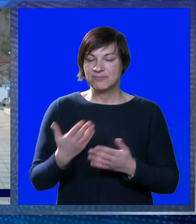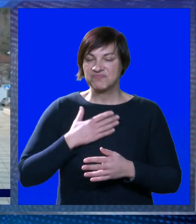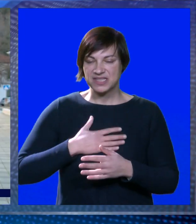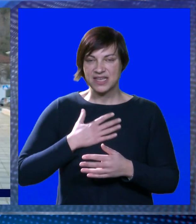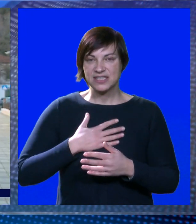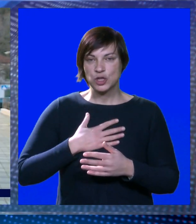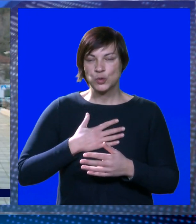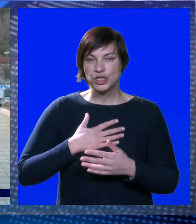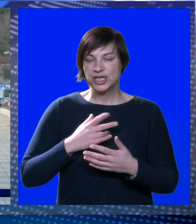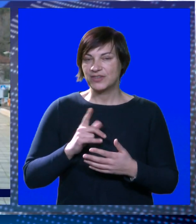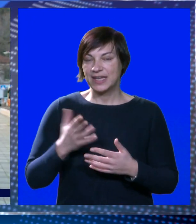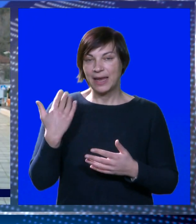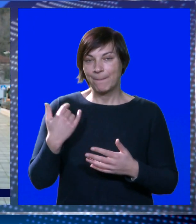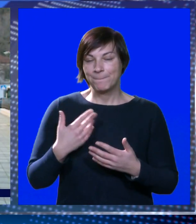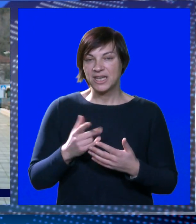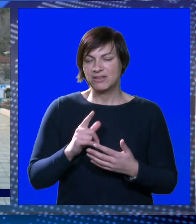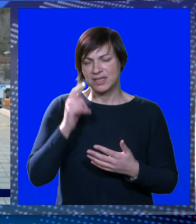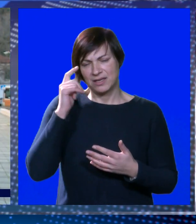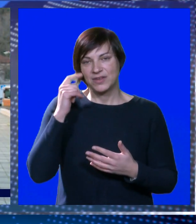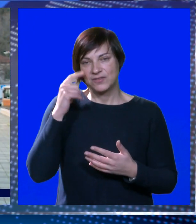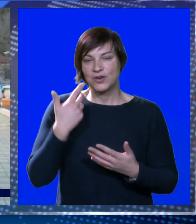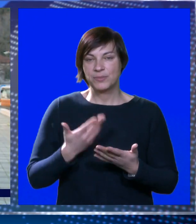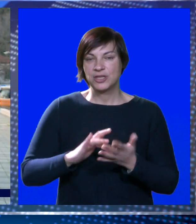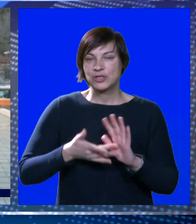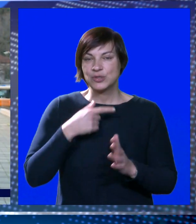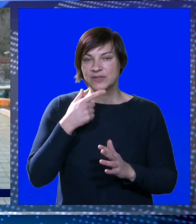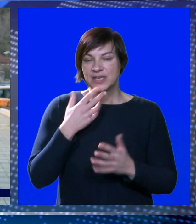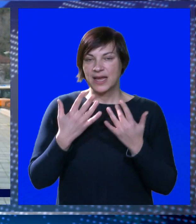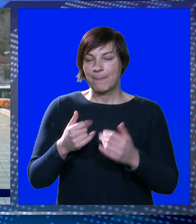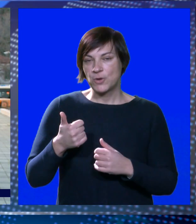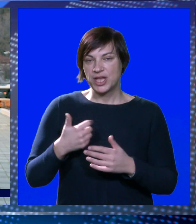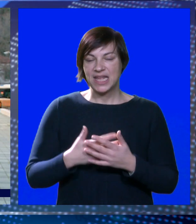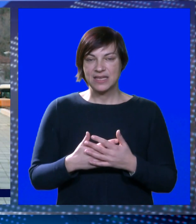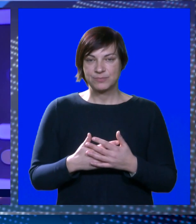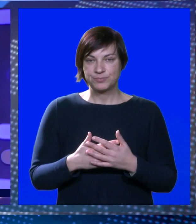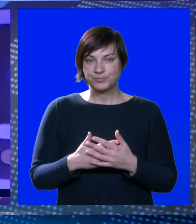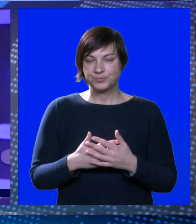zasluženo, nije bilo stvarno nikakve dvojbe, to svi rekli, ono, broj jedan.